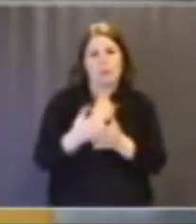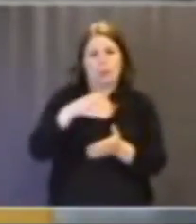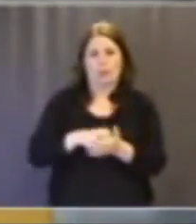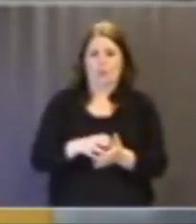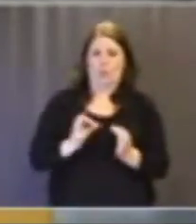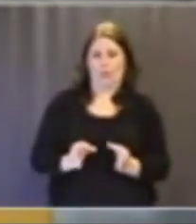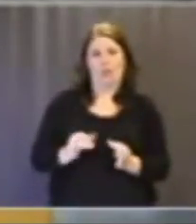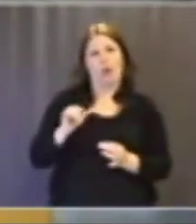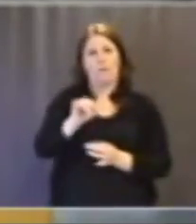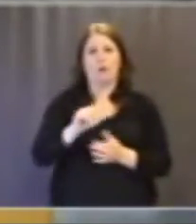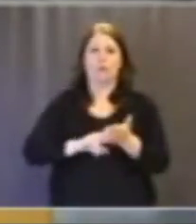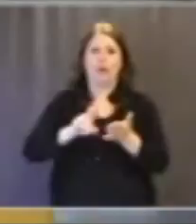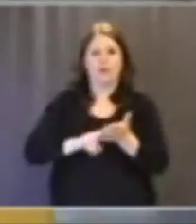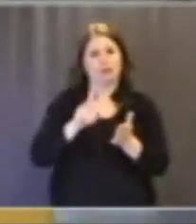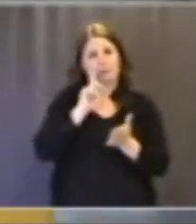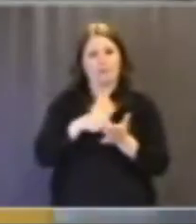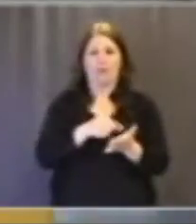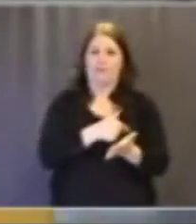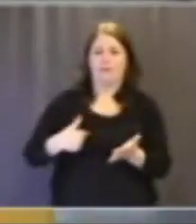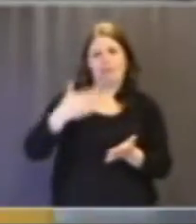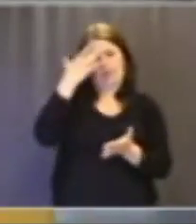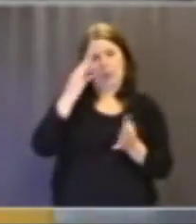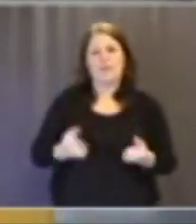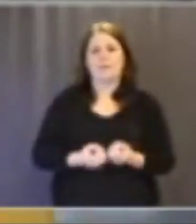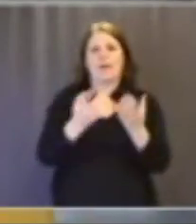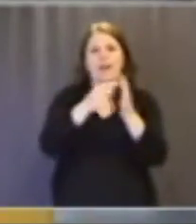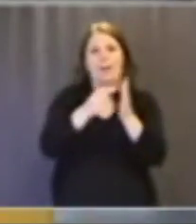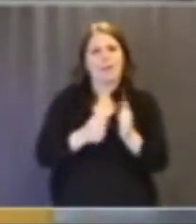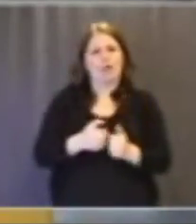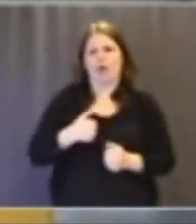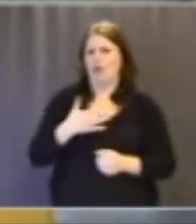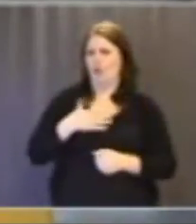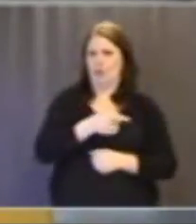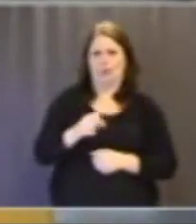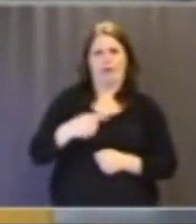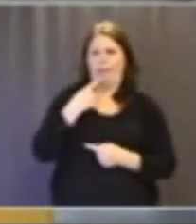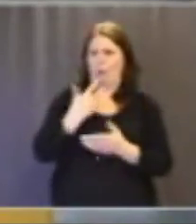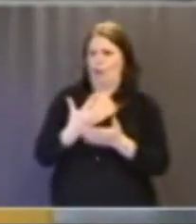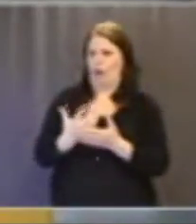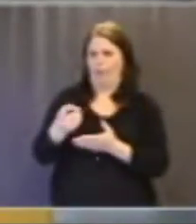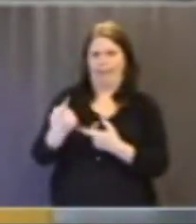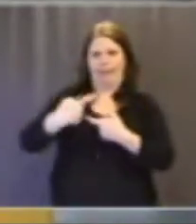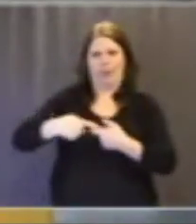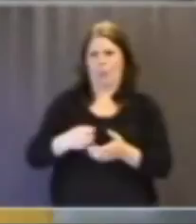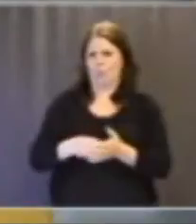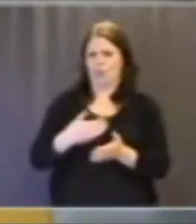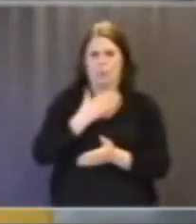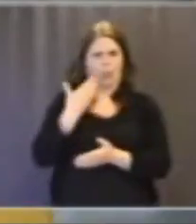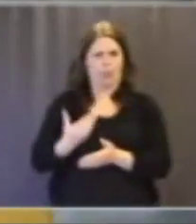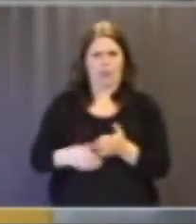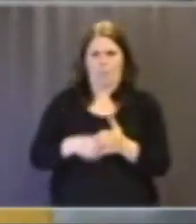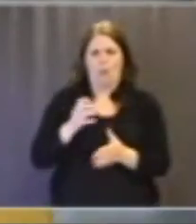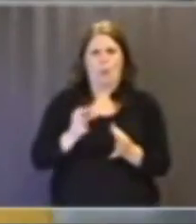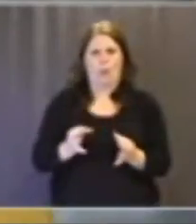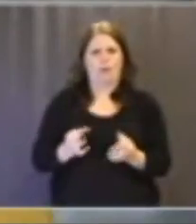luftavsverket som man kallar alla spelreglerna. Jag tycker att jag yttrade om den biten förrän vi fortfarande inte varit framme i diskussionen hur detta spelet